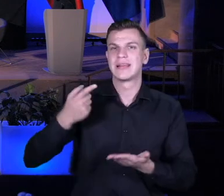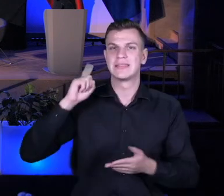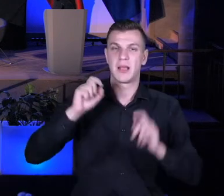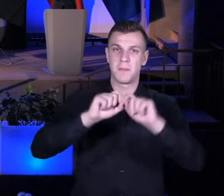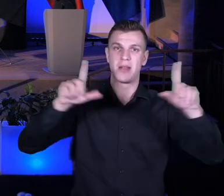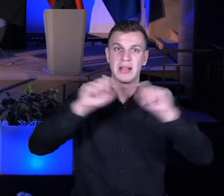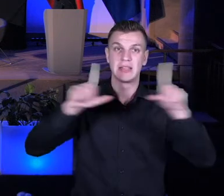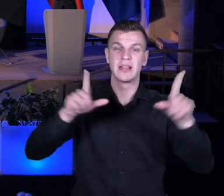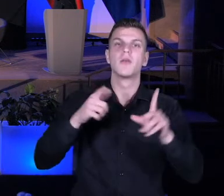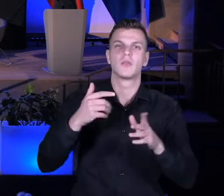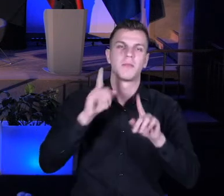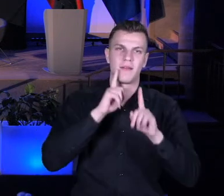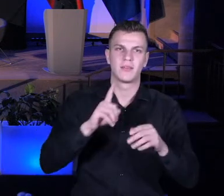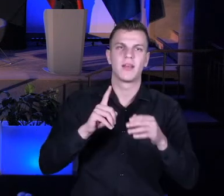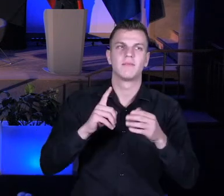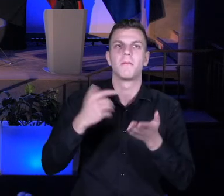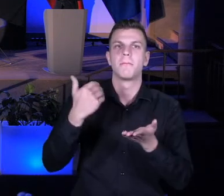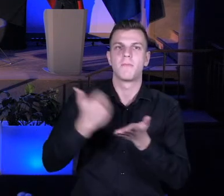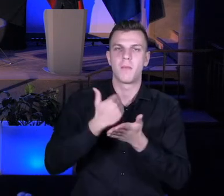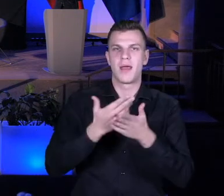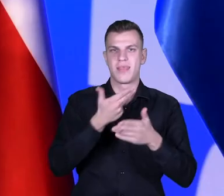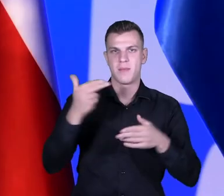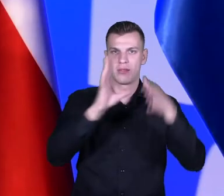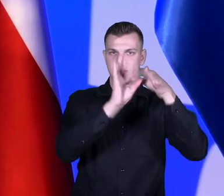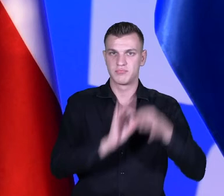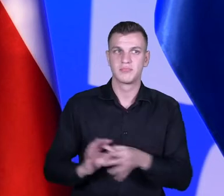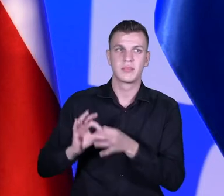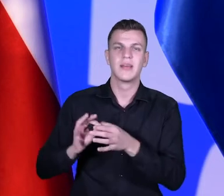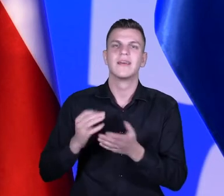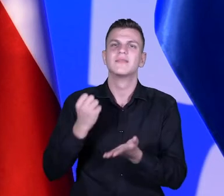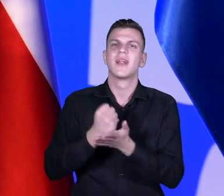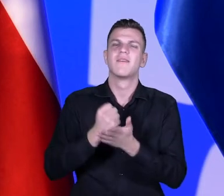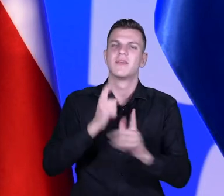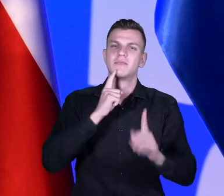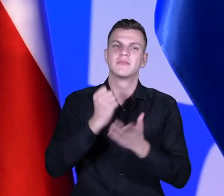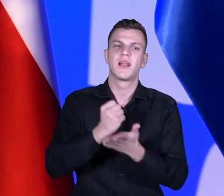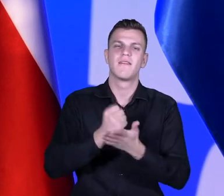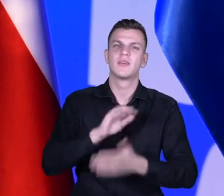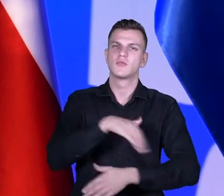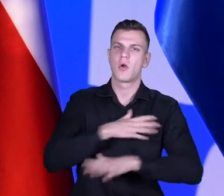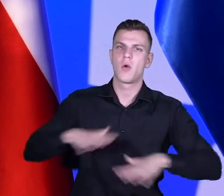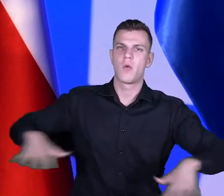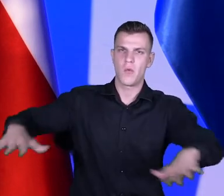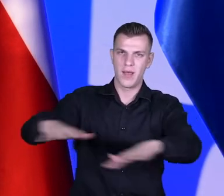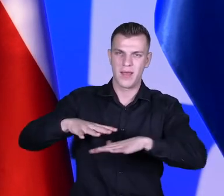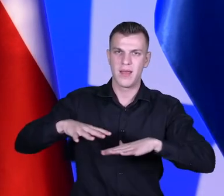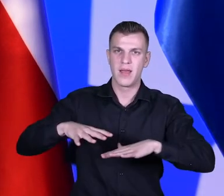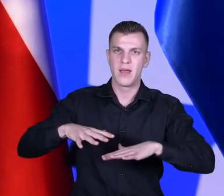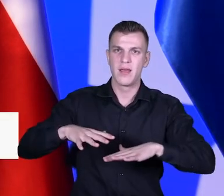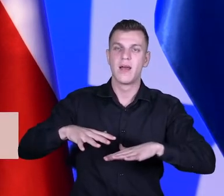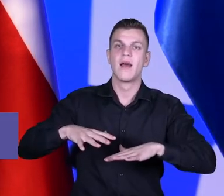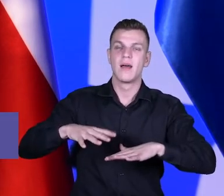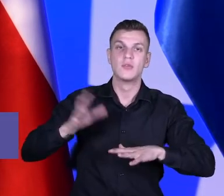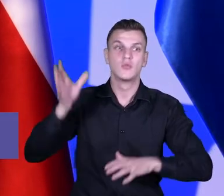świetny kontekst tej naszej rozmowy. My w Centrum Edukacji Obywatelskiej, jak słyszymy o wymiarze społecznym szkoły, to rośniemy o 3 cm